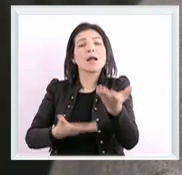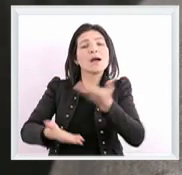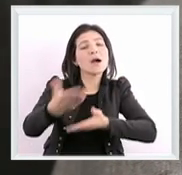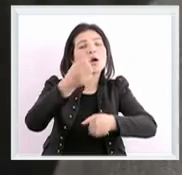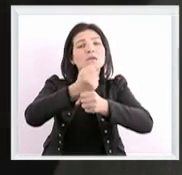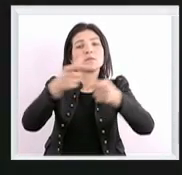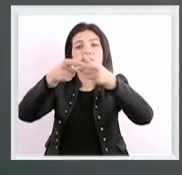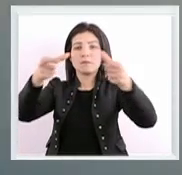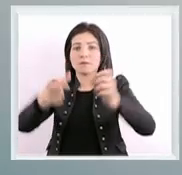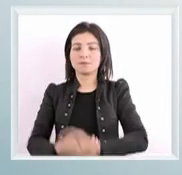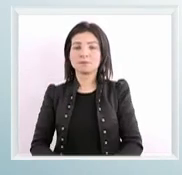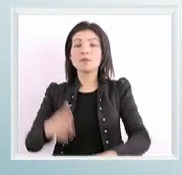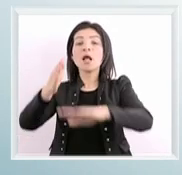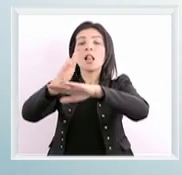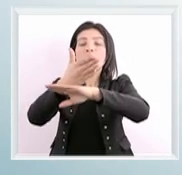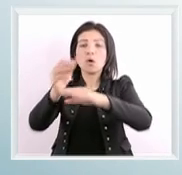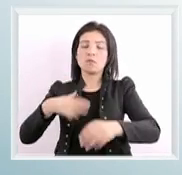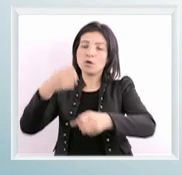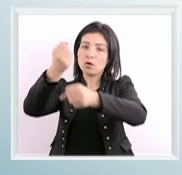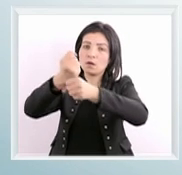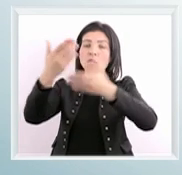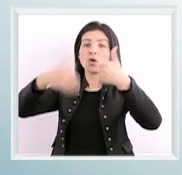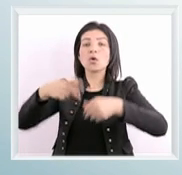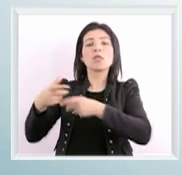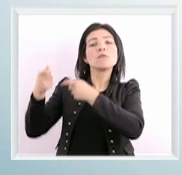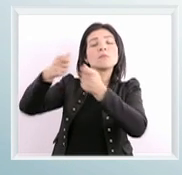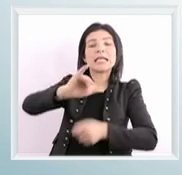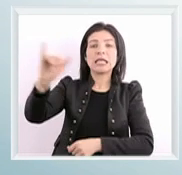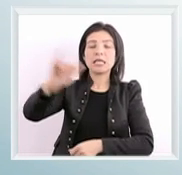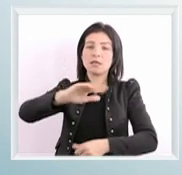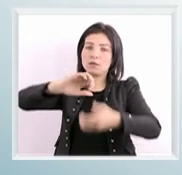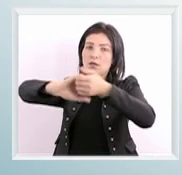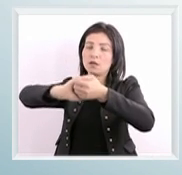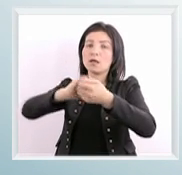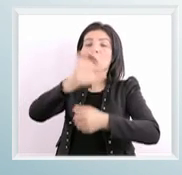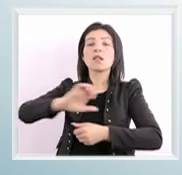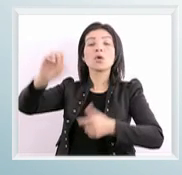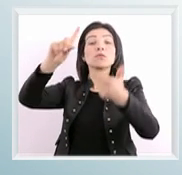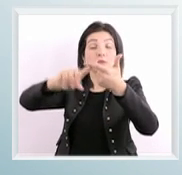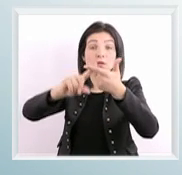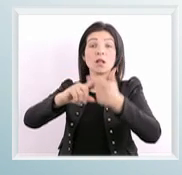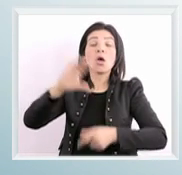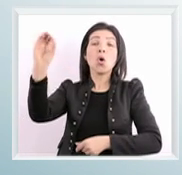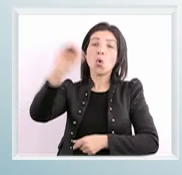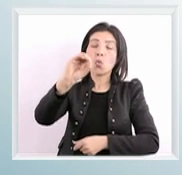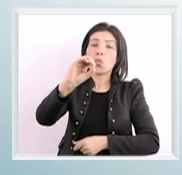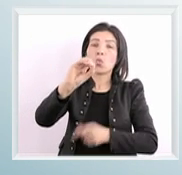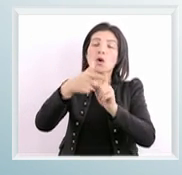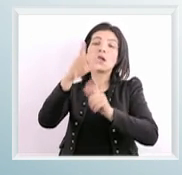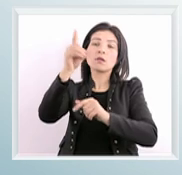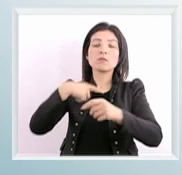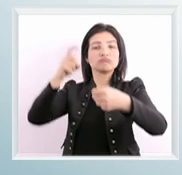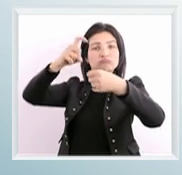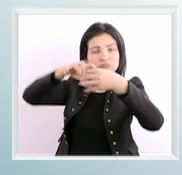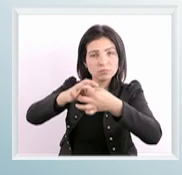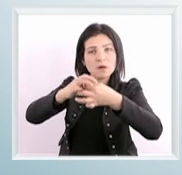تاع المعمل مشروع التشغيل والإعاقة ممول من طرف الاتحاد الأوروبي ومؤسسة دروسوس بالشراكة مع